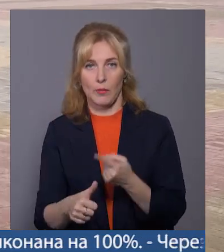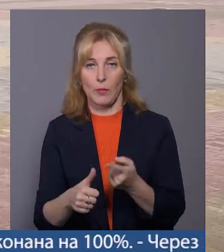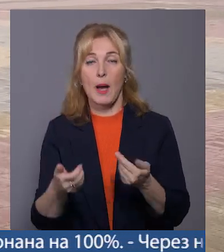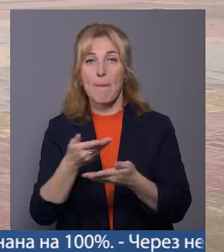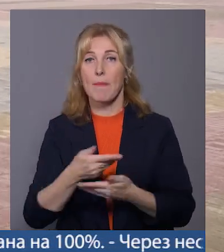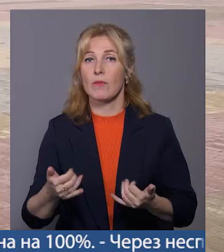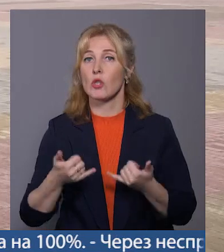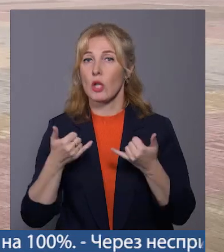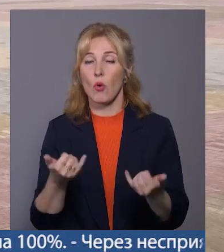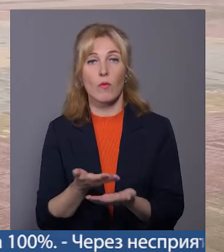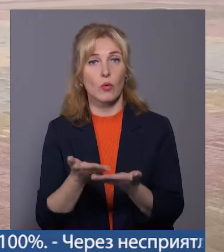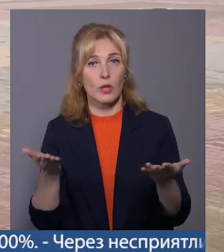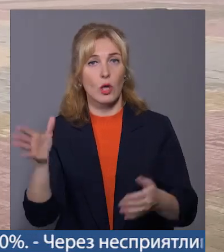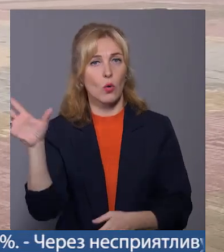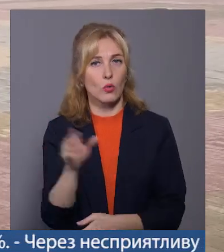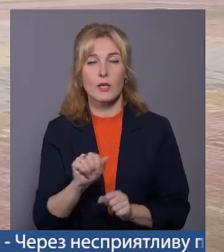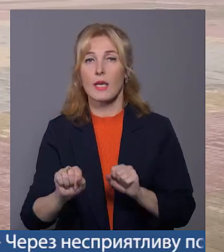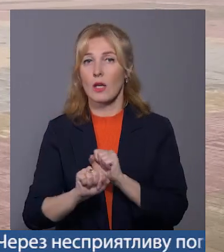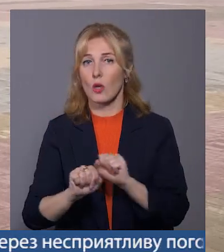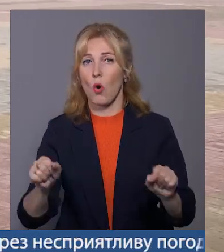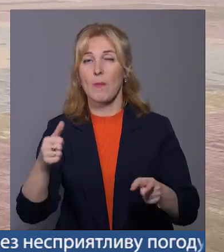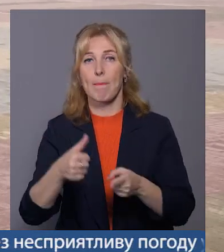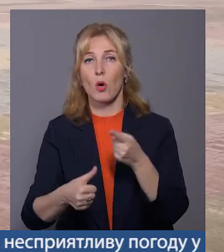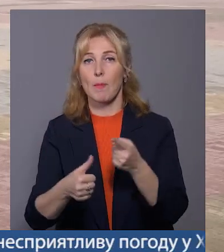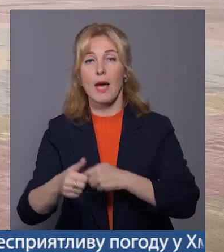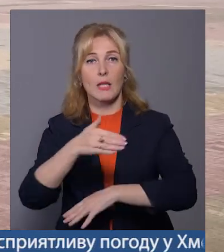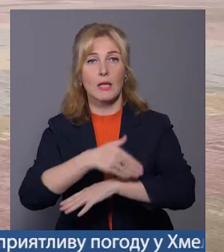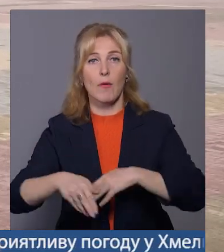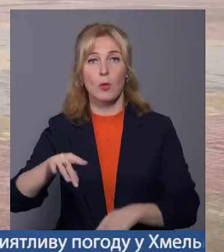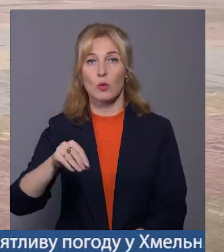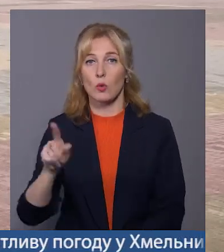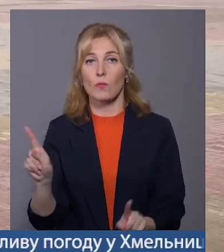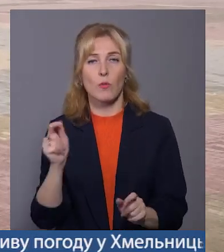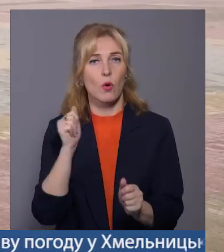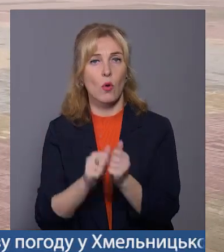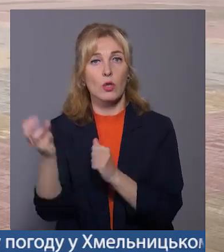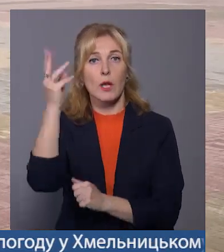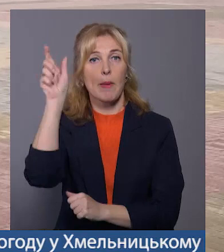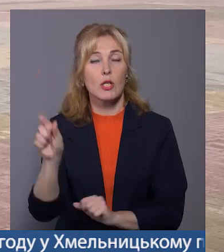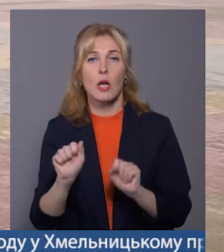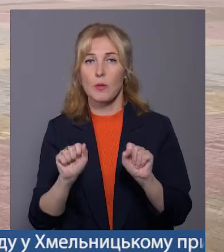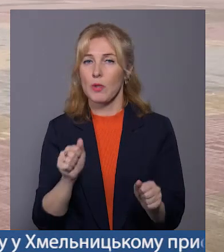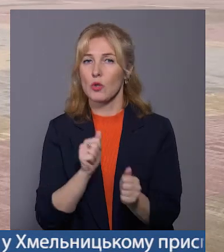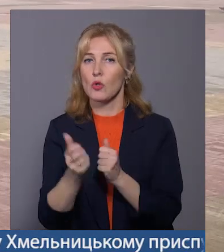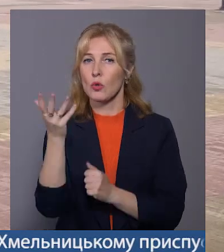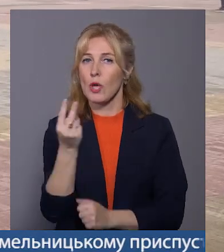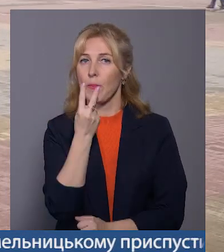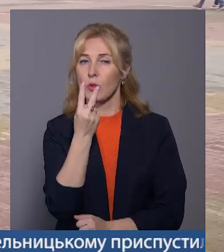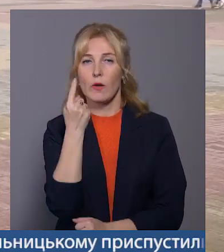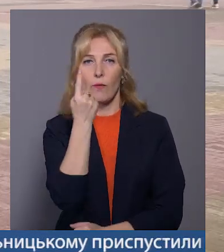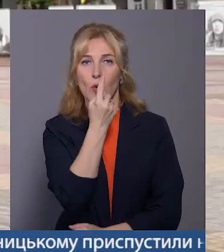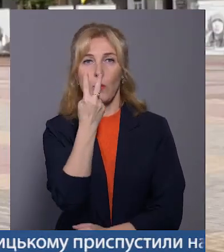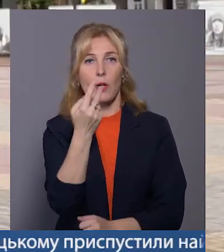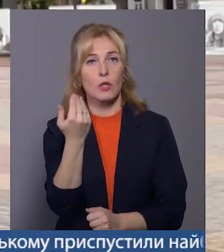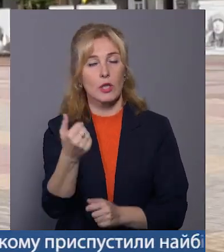вшановуємо їх, усіх героїв поімену на вулиці Проскурівській, щоб кожен хмельячан міг щодня подивитися їм в очі і побачити їхні